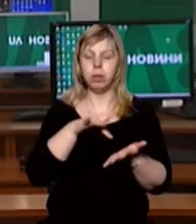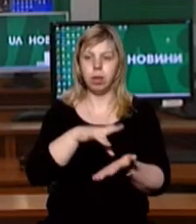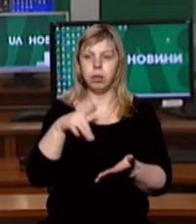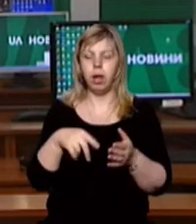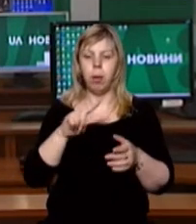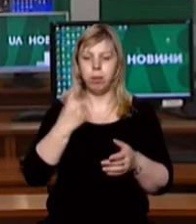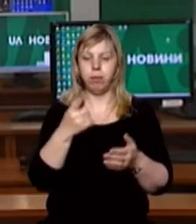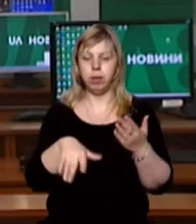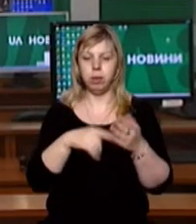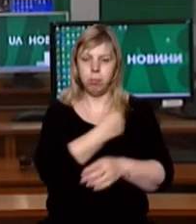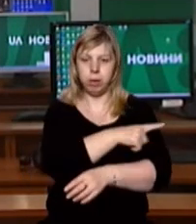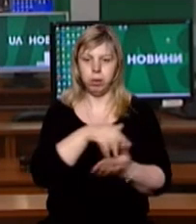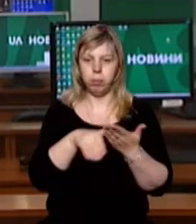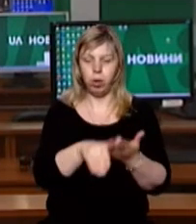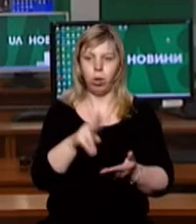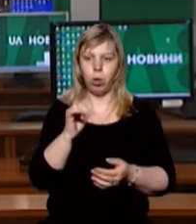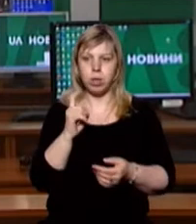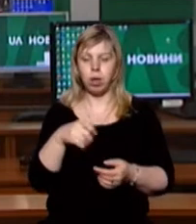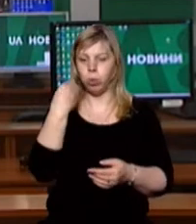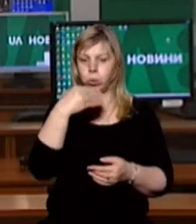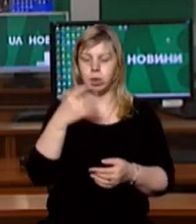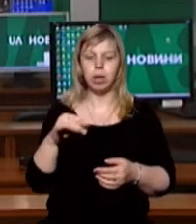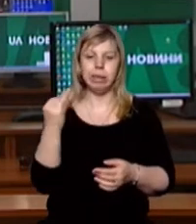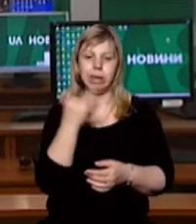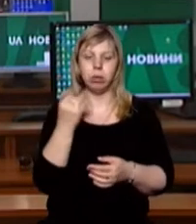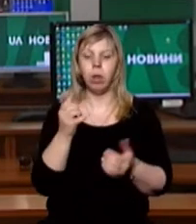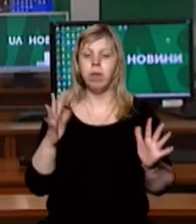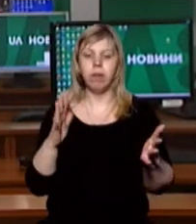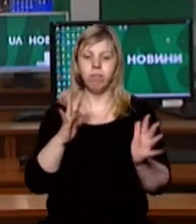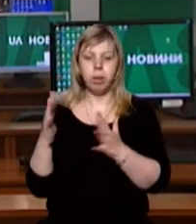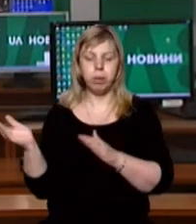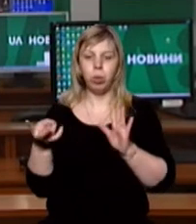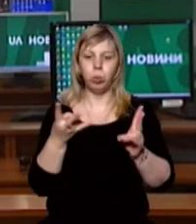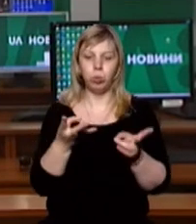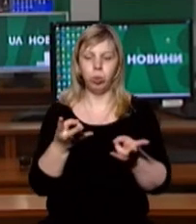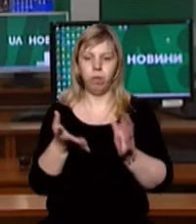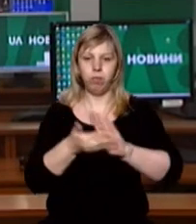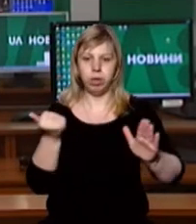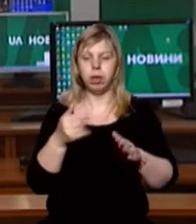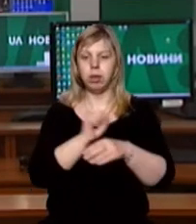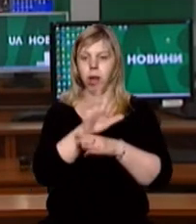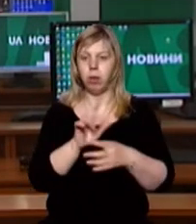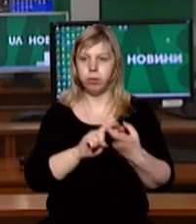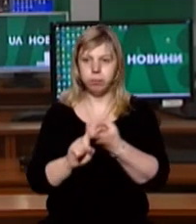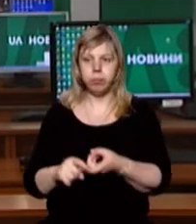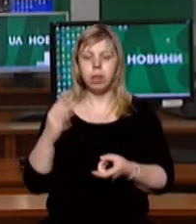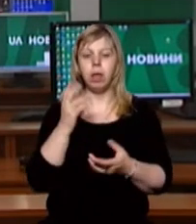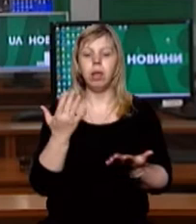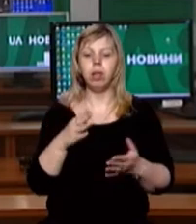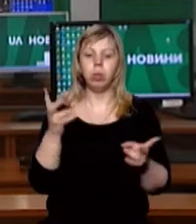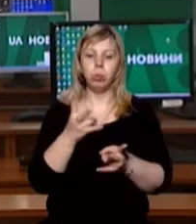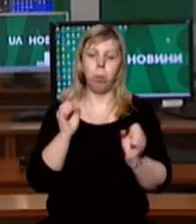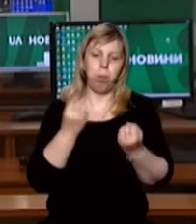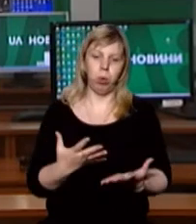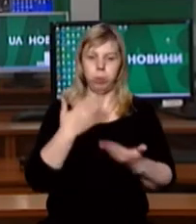первинної медико-санітарної допомоги Тетяни Козак, Ужгородці цікавляться, в яких випадках викликати швидку припідозі на COVID-19, а в яких достатньо